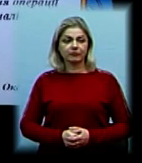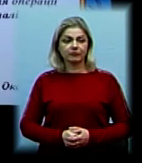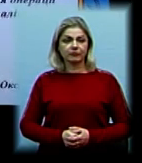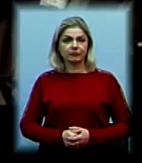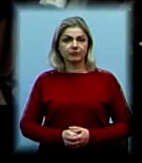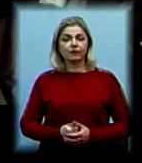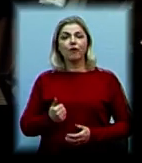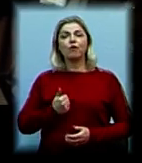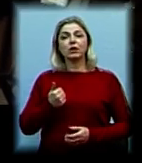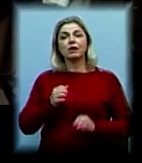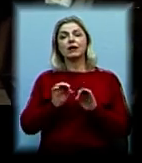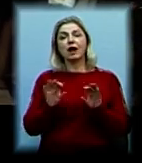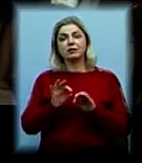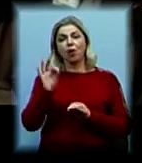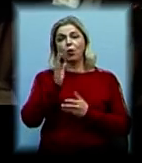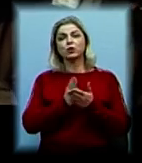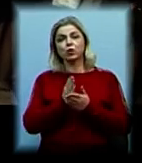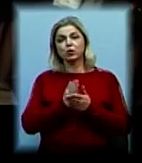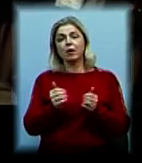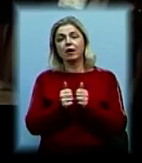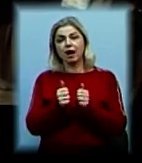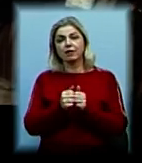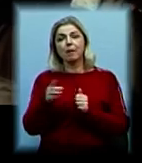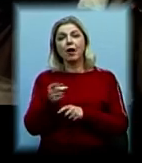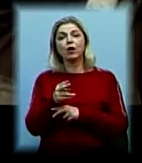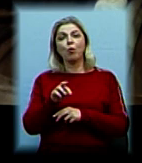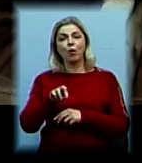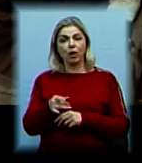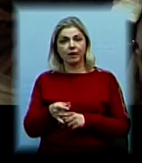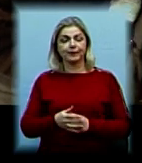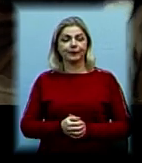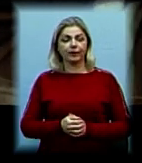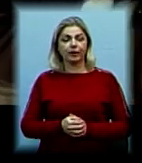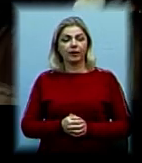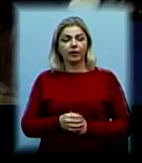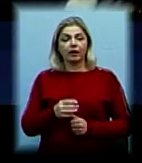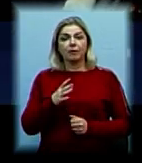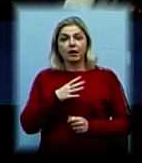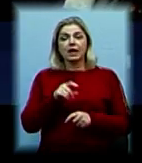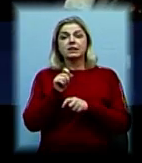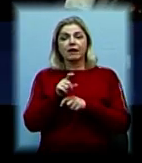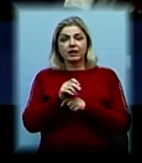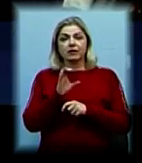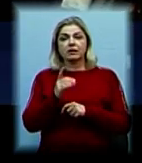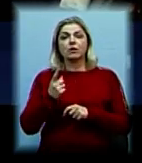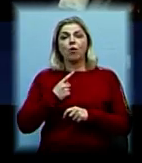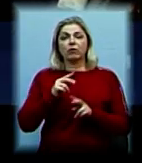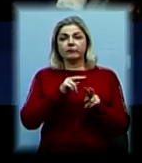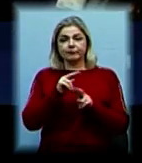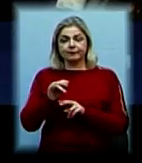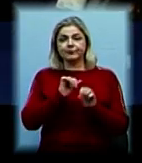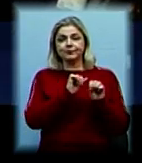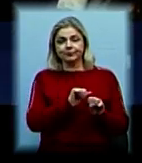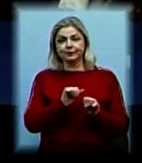Бійці розповідають про службу неподалік Маріуполя. Виконували завдання з охорони та оборони